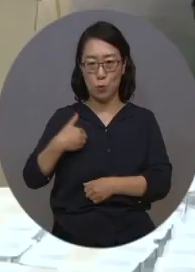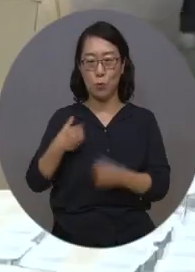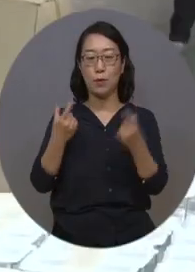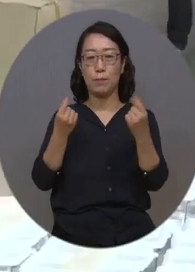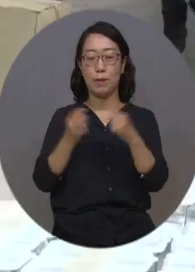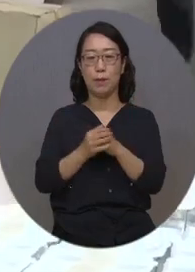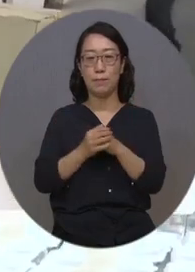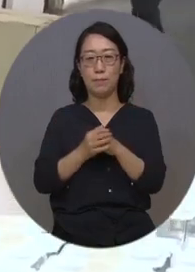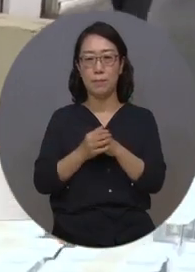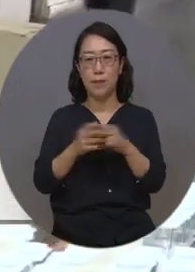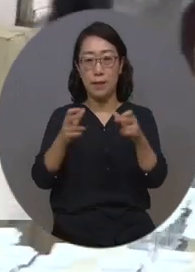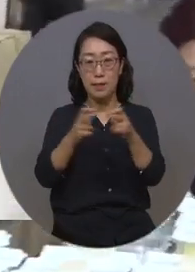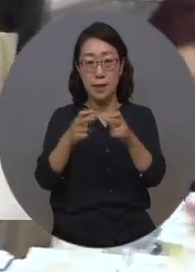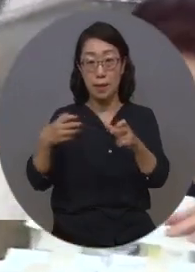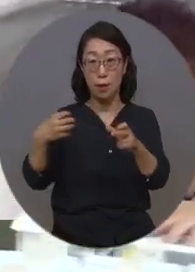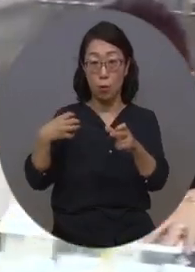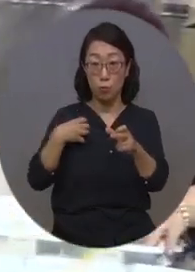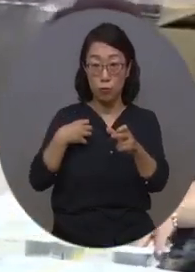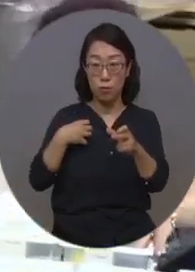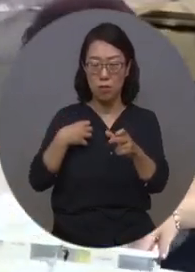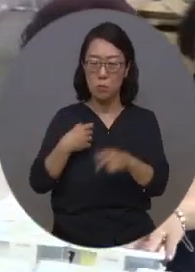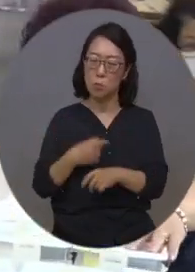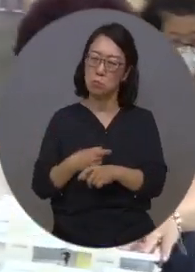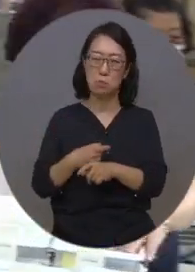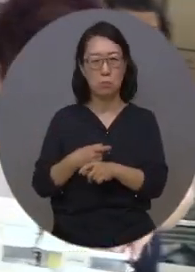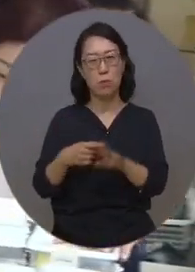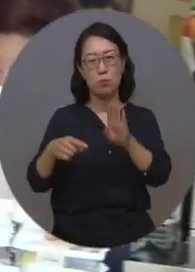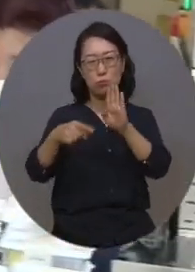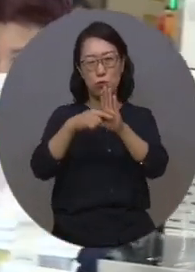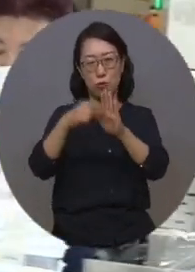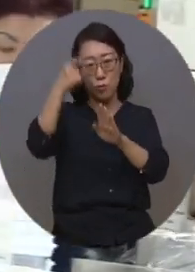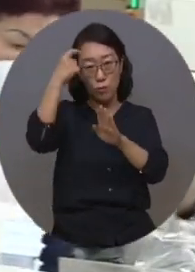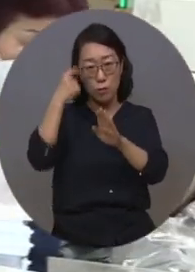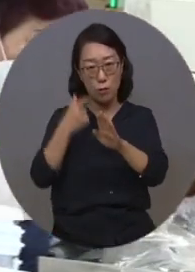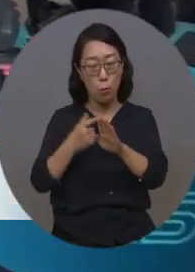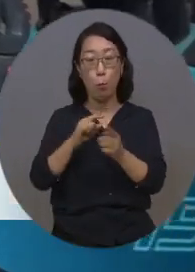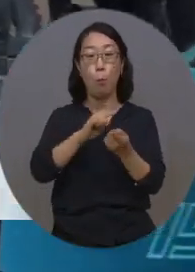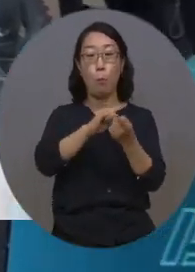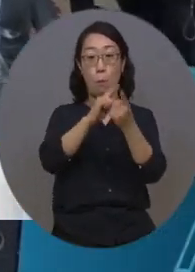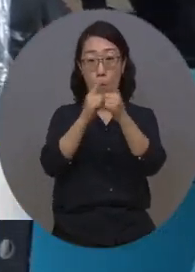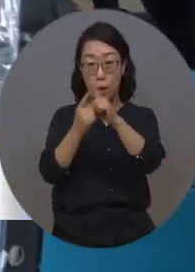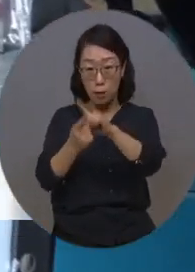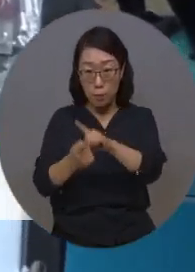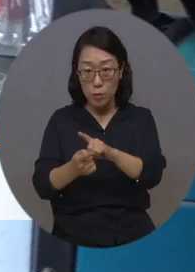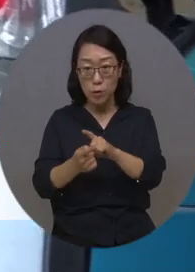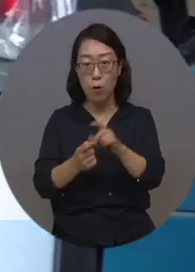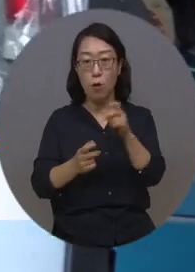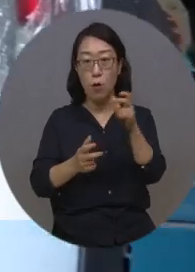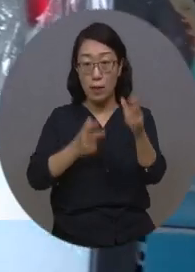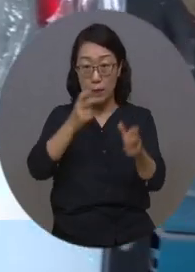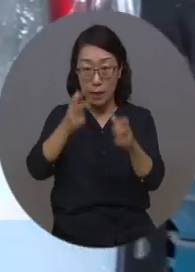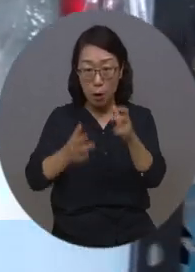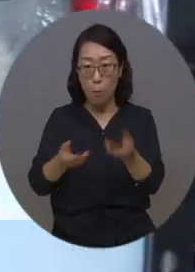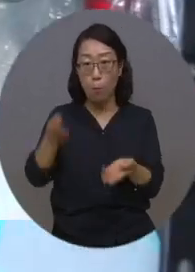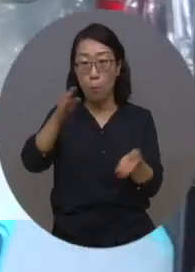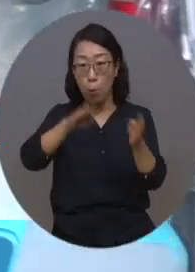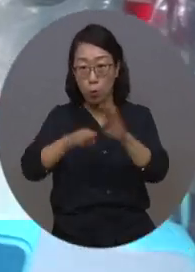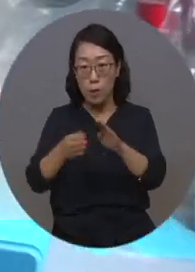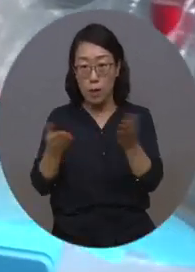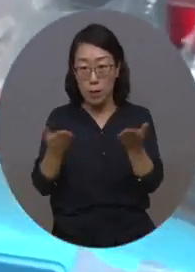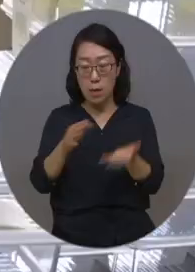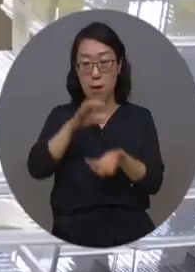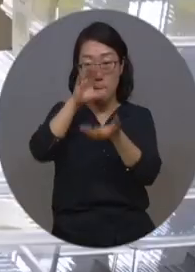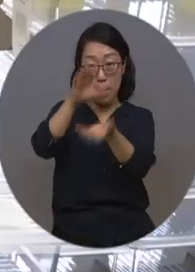있습니다. 장애인 업무 능력에 대한 부정적 선입견이 점차 깨지면서 기업의 포장 업무 물량은 계속